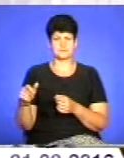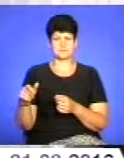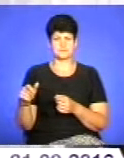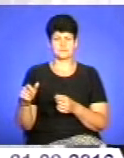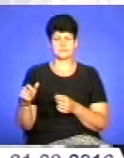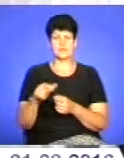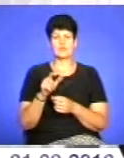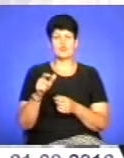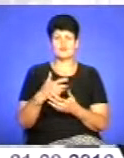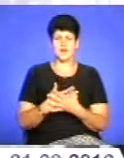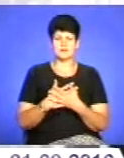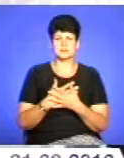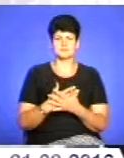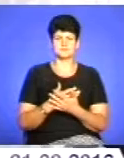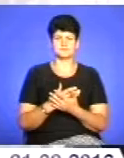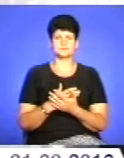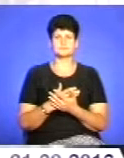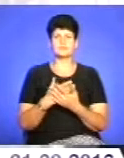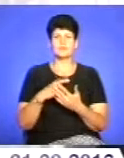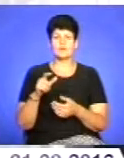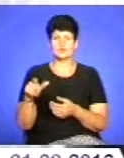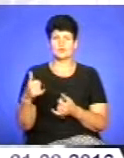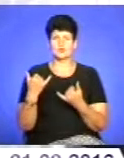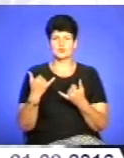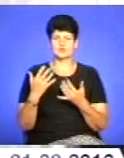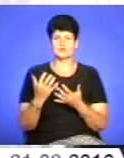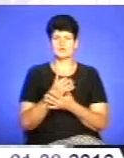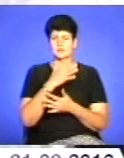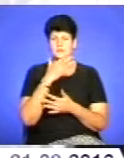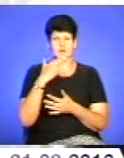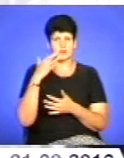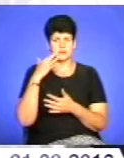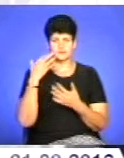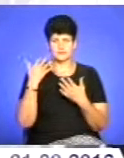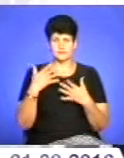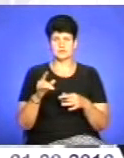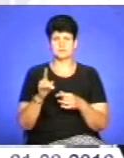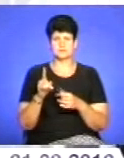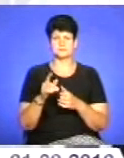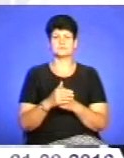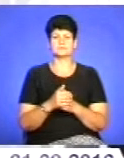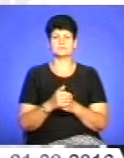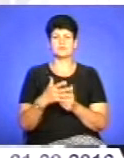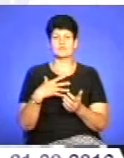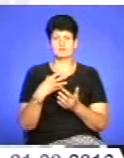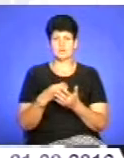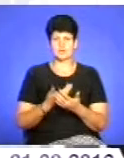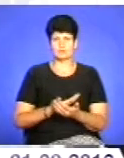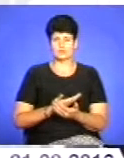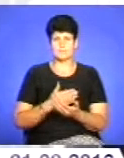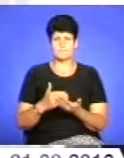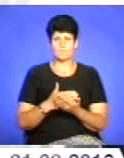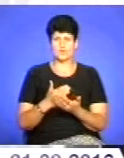в людях активних, в людях, які сьогодні досили багато вже чого в своєму житті, і в